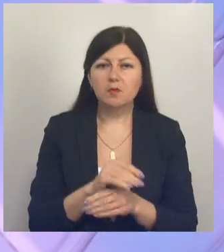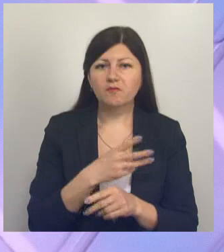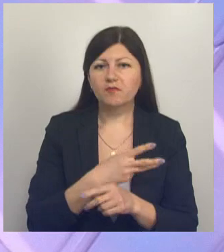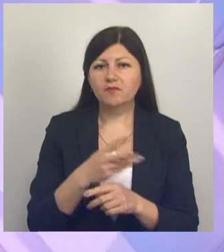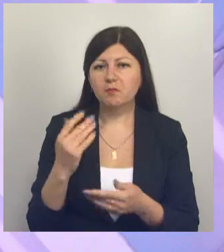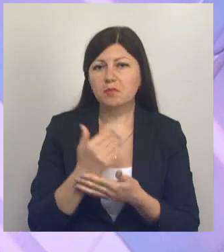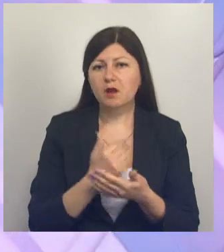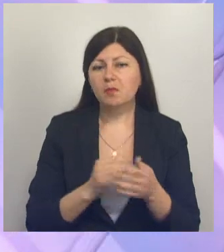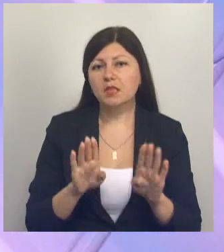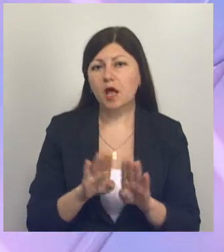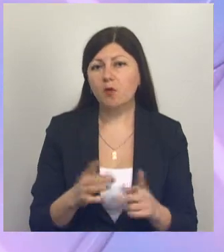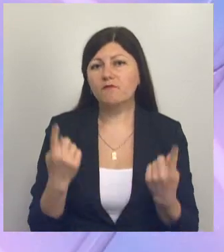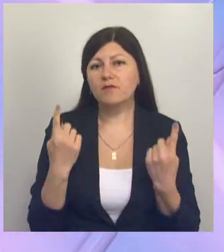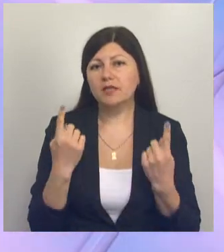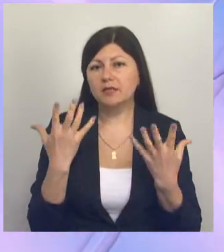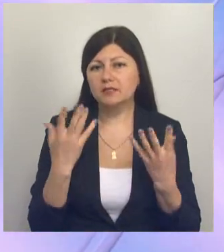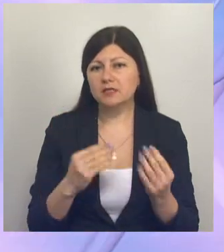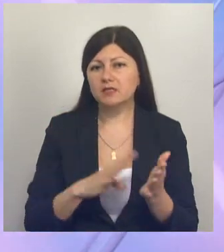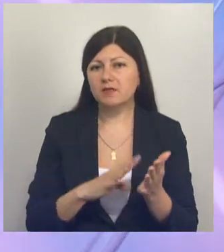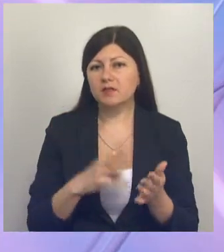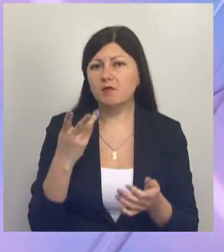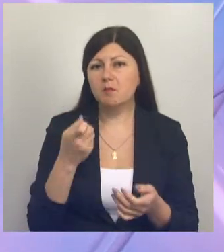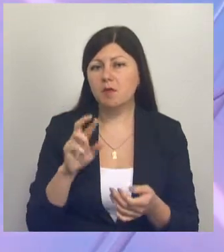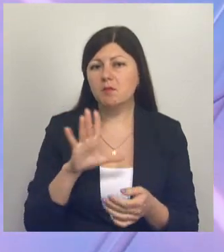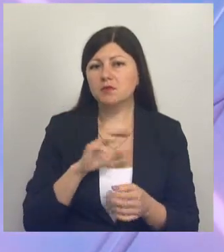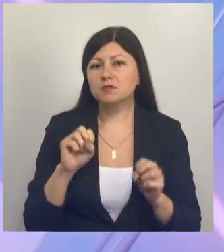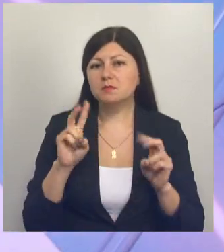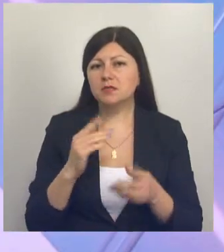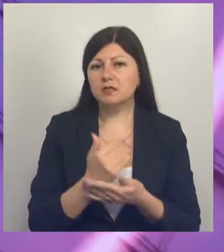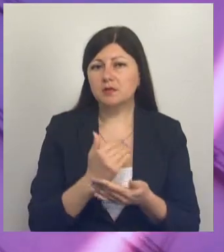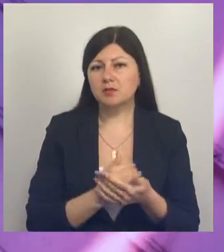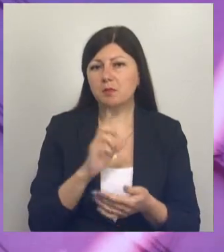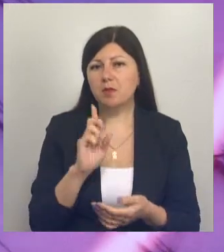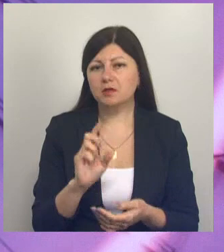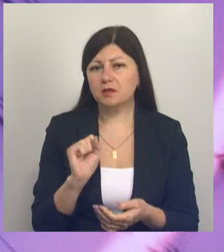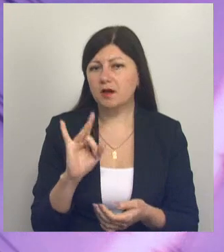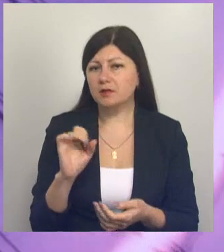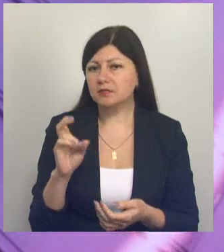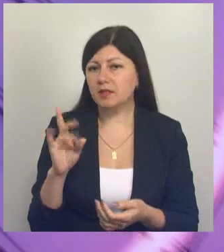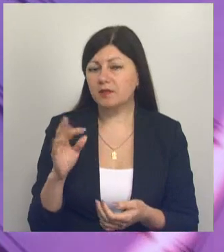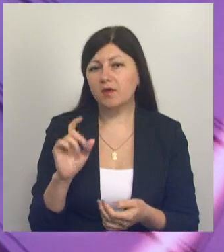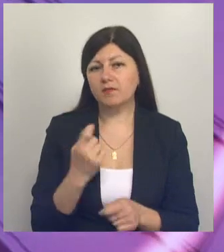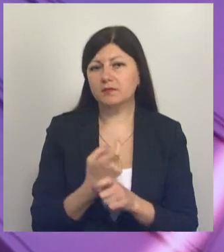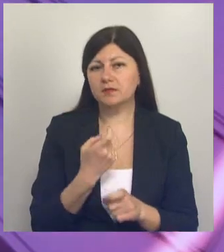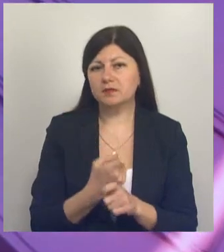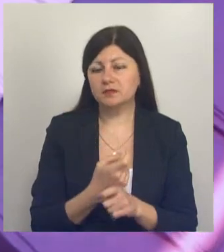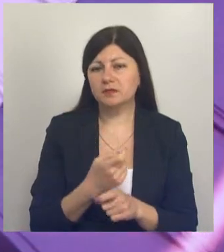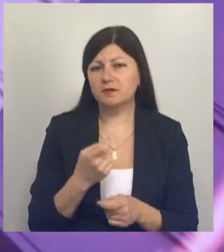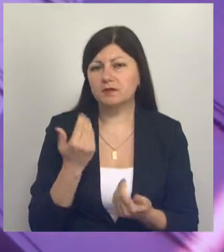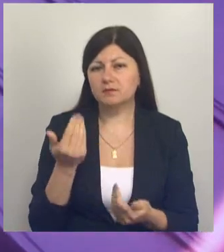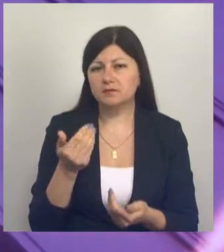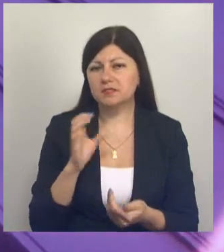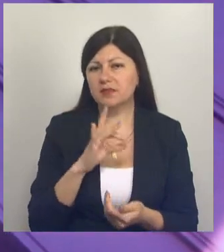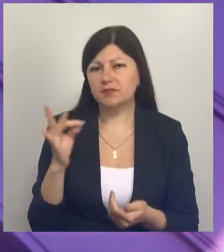программы «Такой великий день». 9 мая выходил специальный репортаж Богдана Ресланова о геноциде советского народа на территории